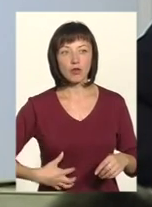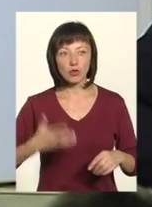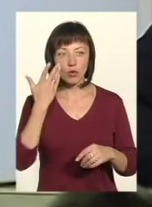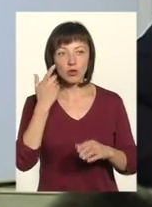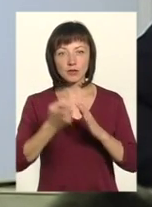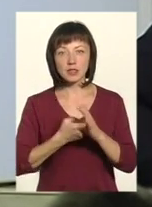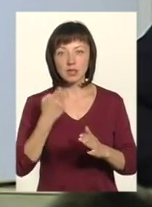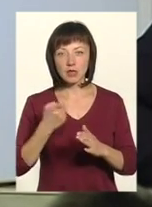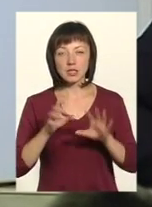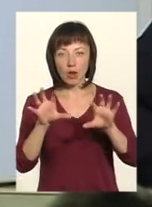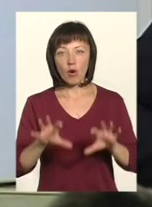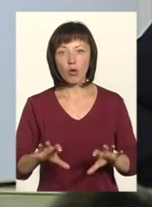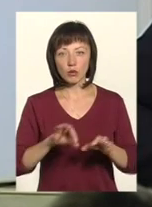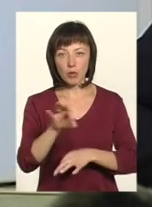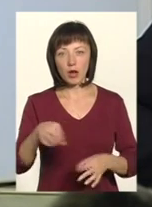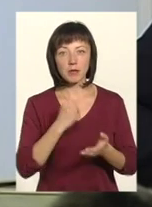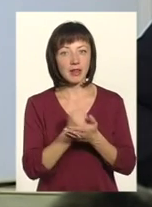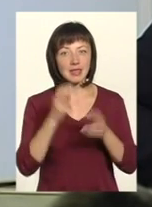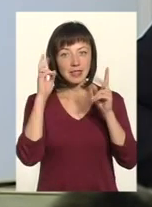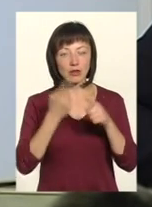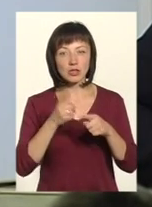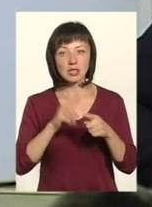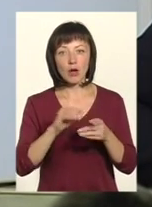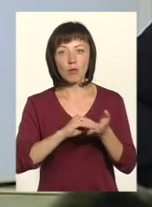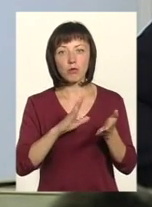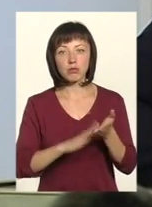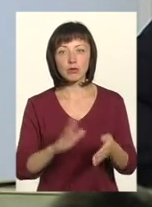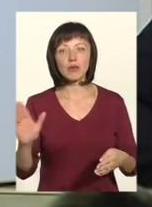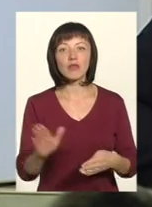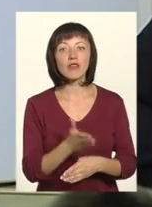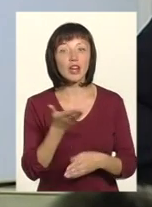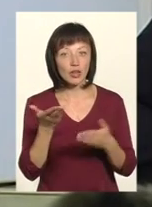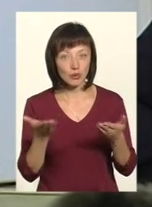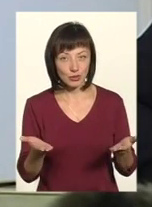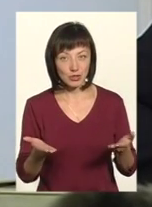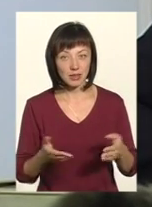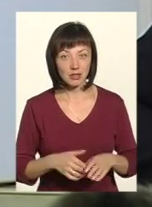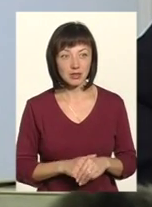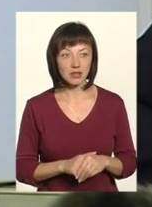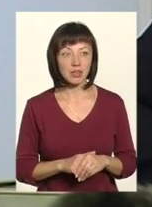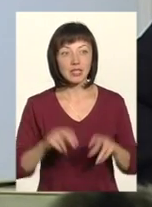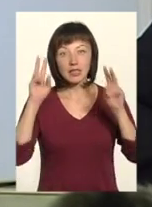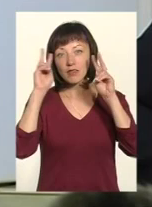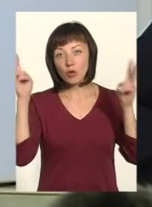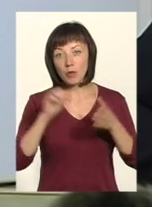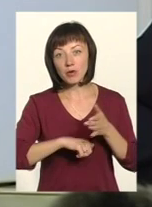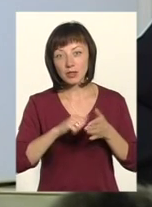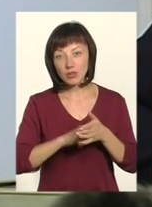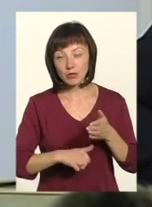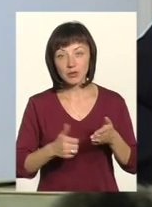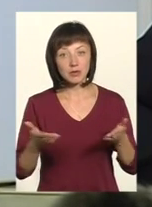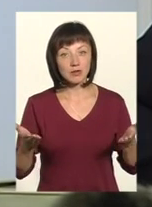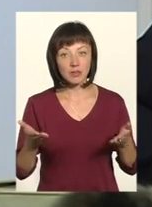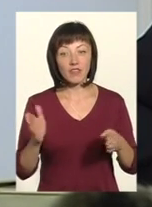знав, що законопроект прийнятий, але насправді не знав, що це пункт вже під час голосування з невідомих, а можливо, і з частково